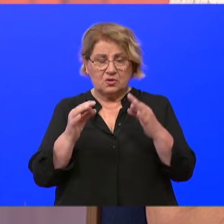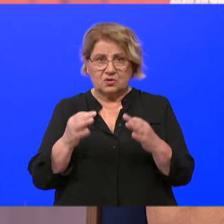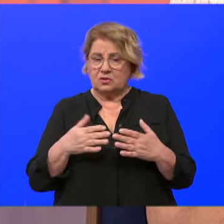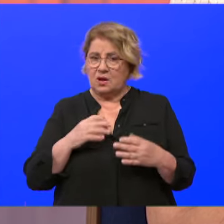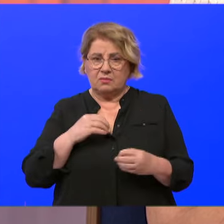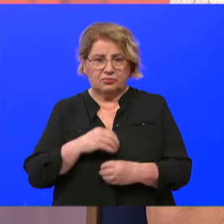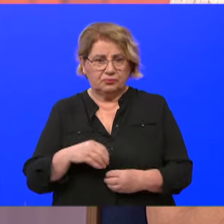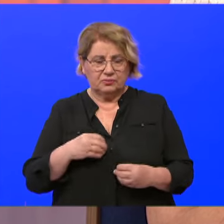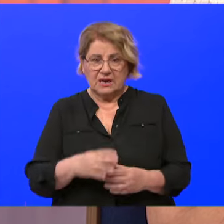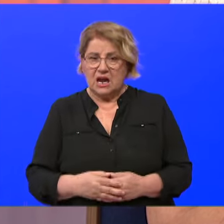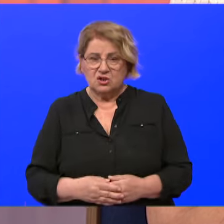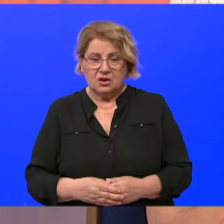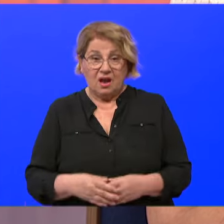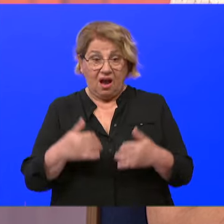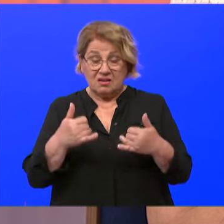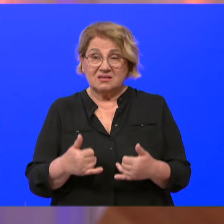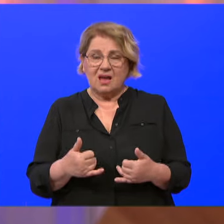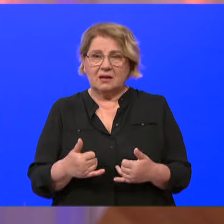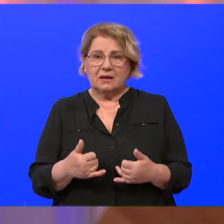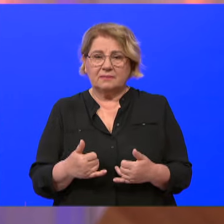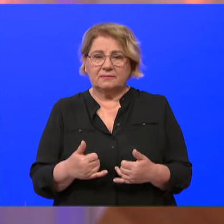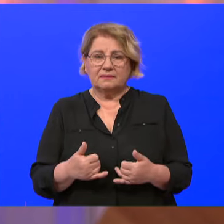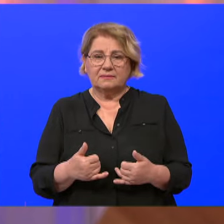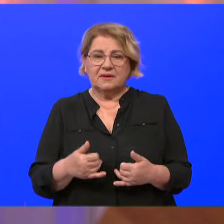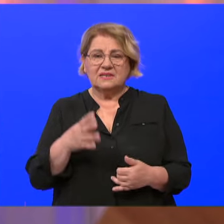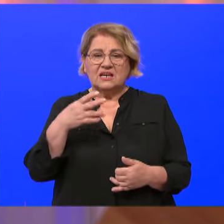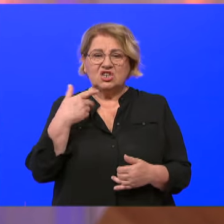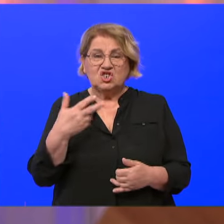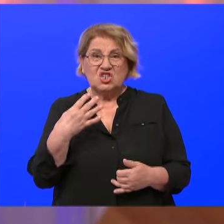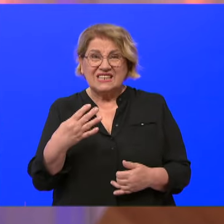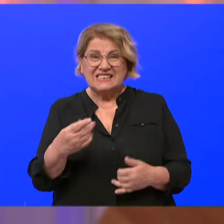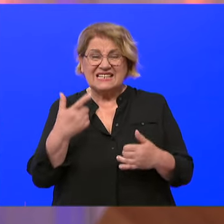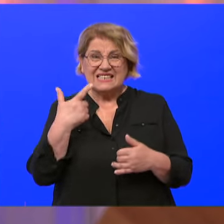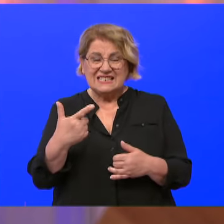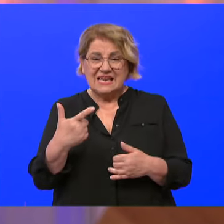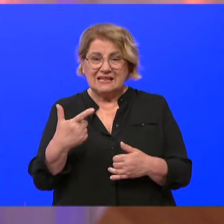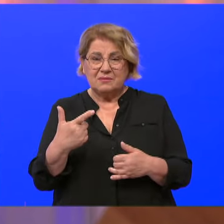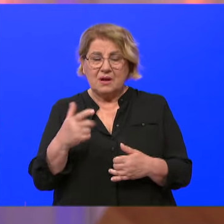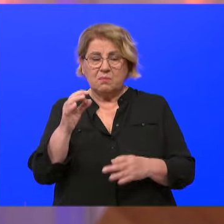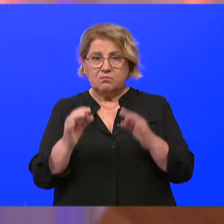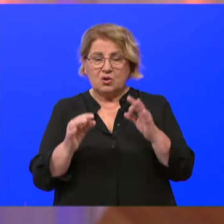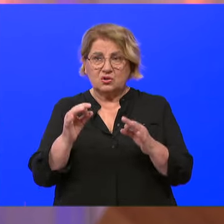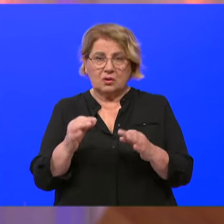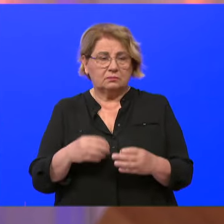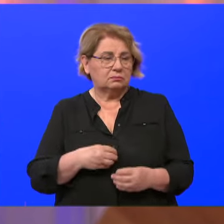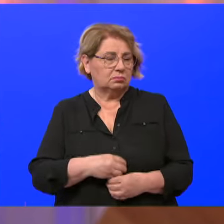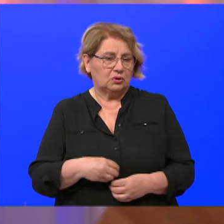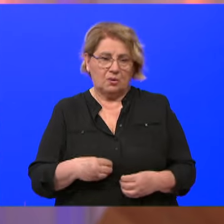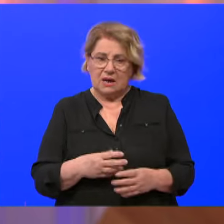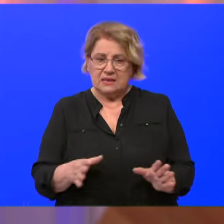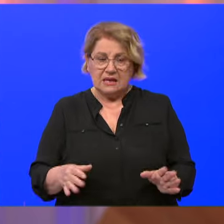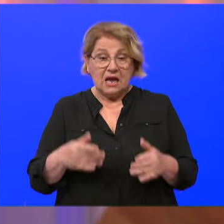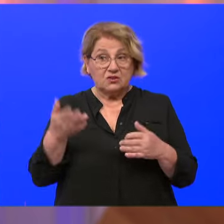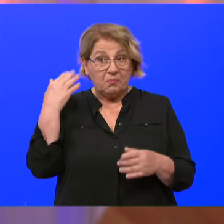puno. A sada je 47%, što je prestrašno.